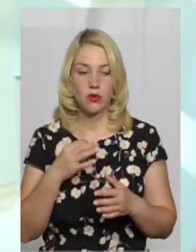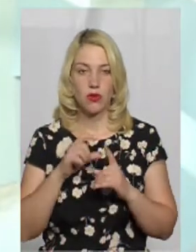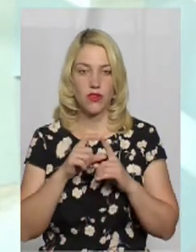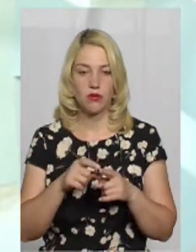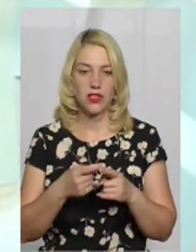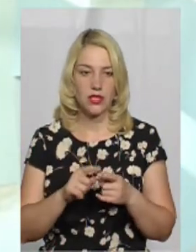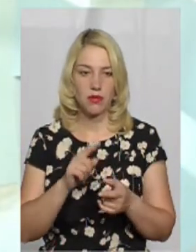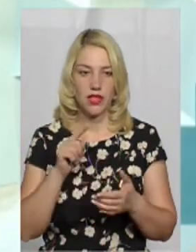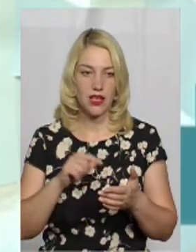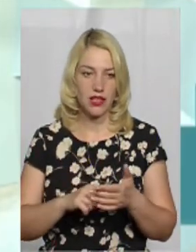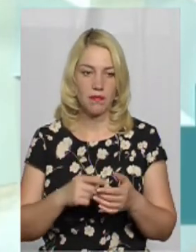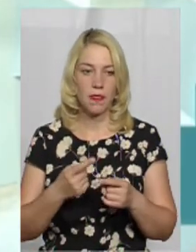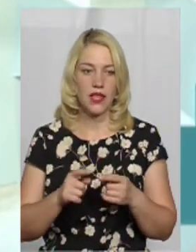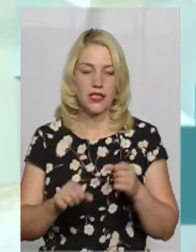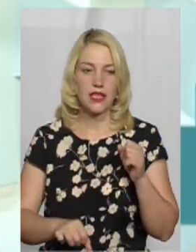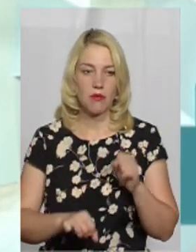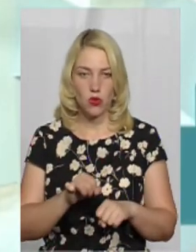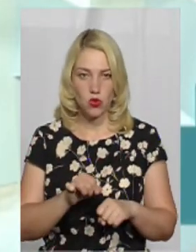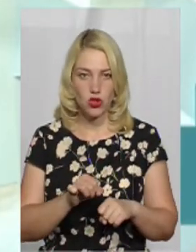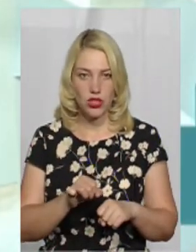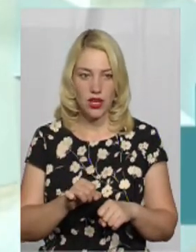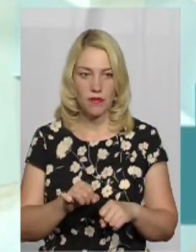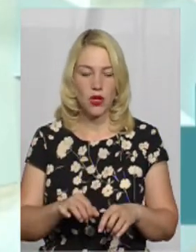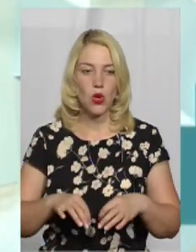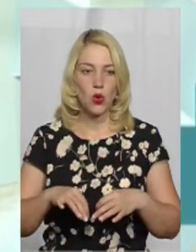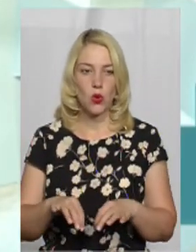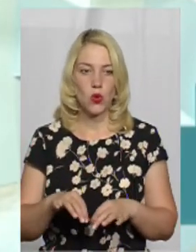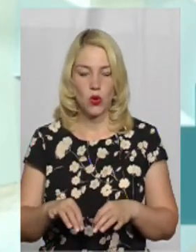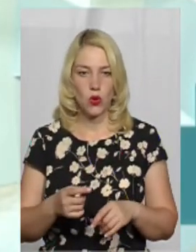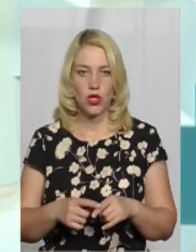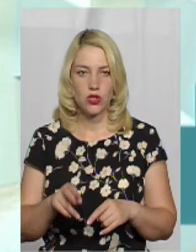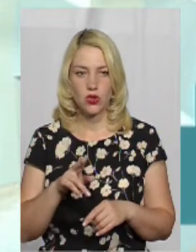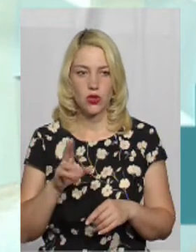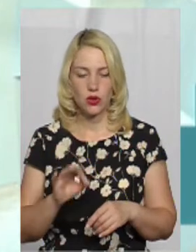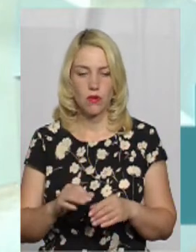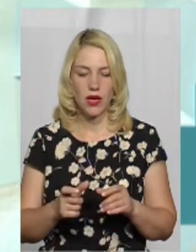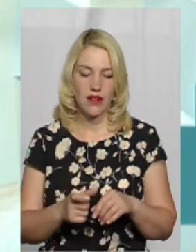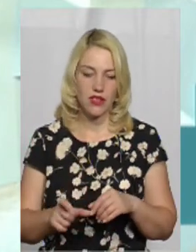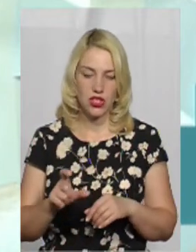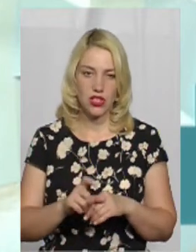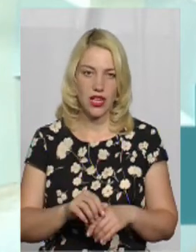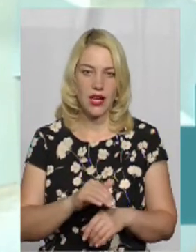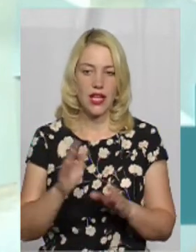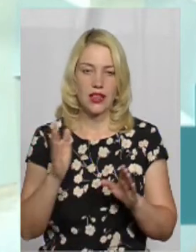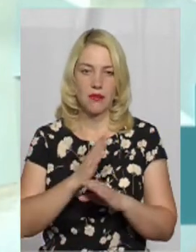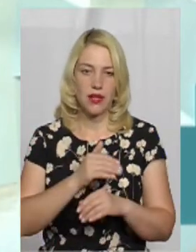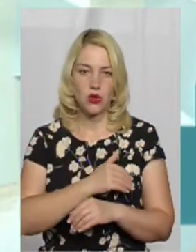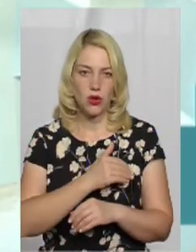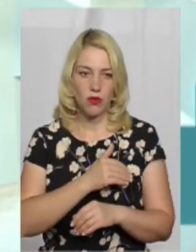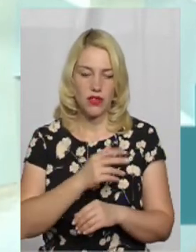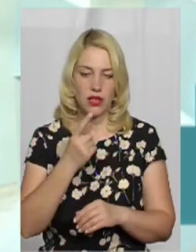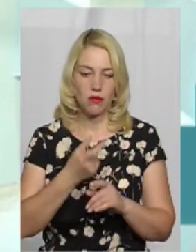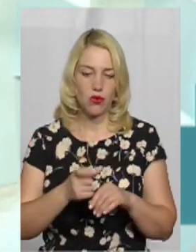Дане порушення, а саме рух в світлопородоби при перевищенні температури повітря більше 28